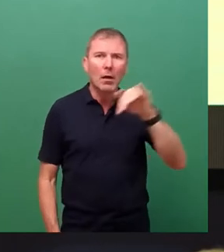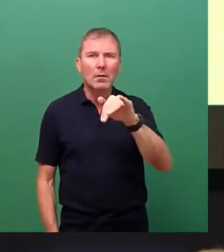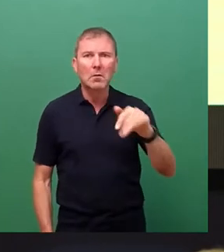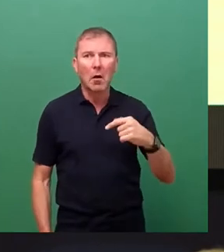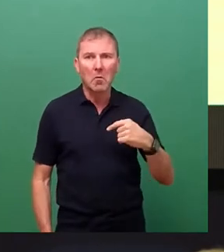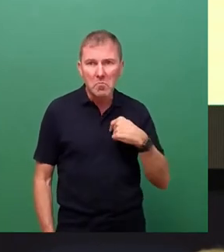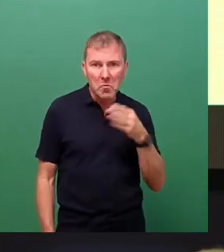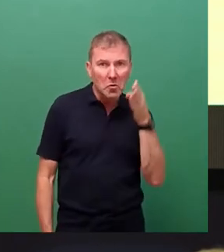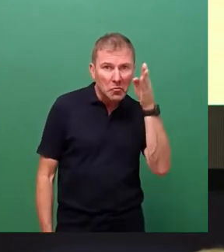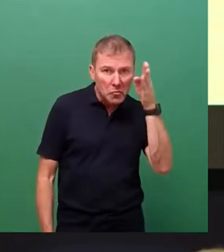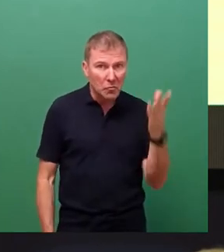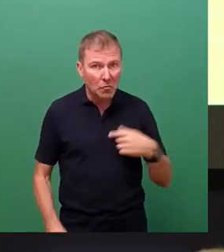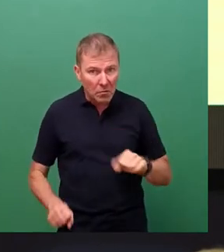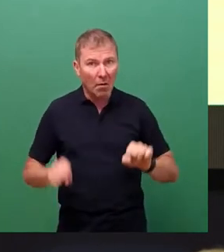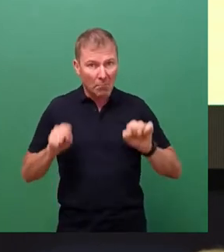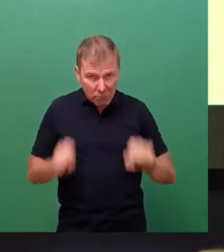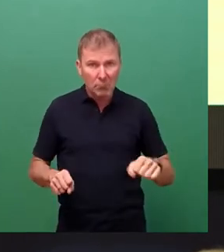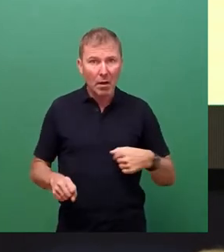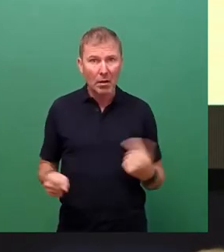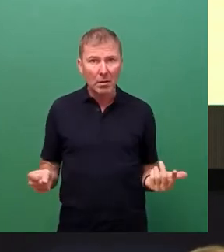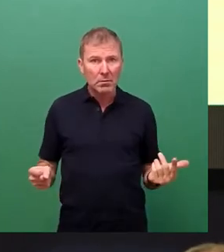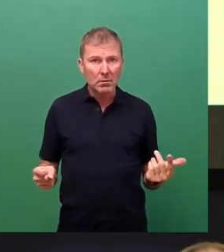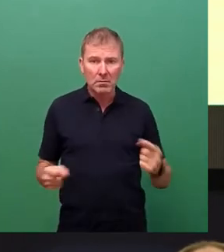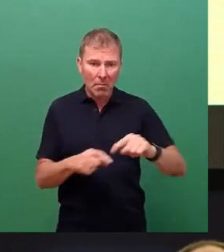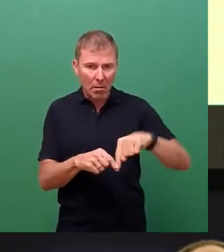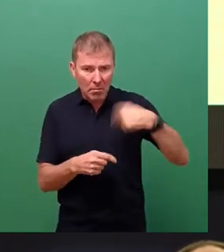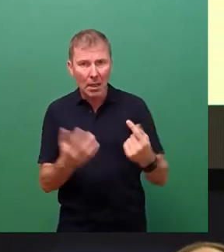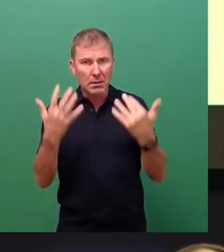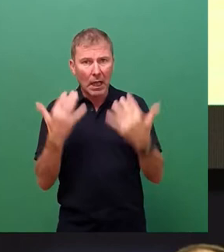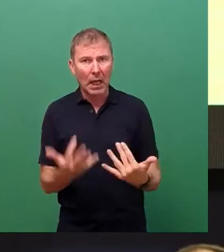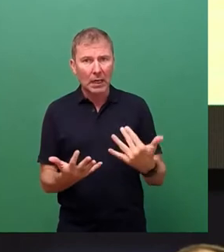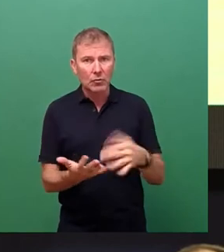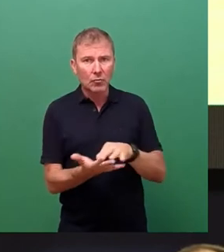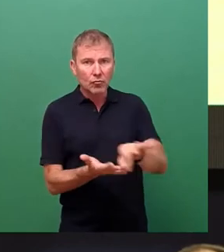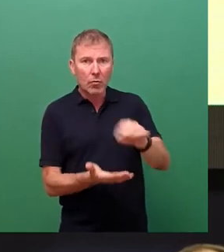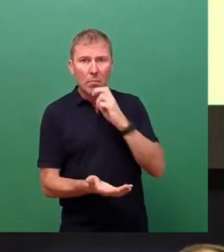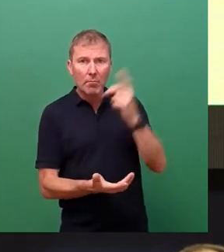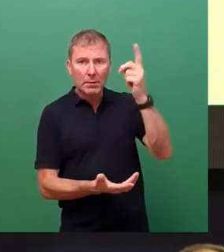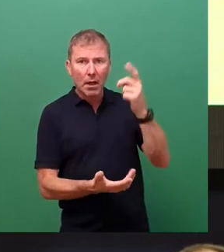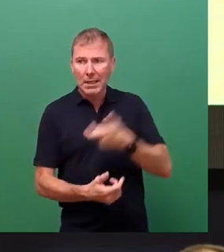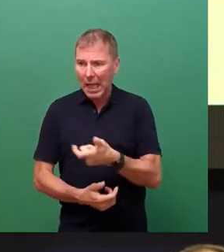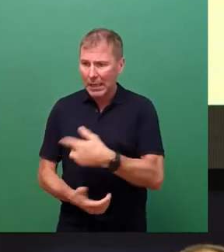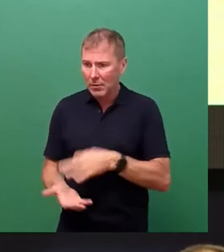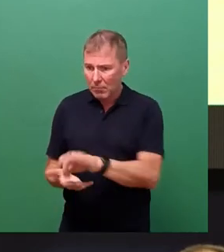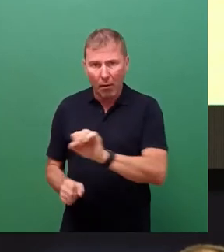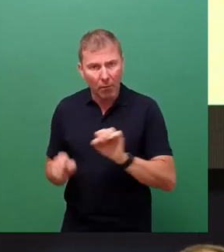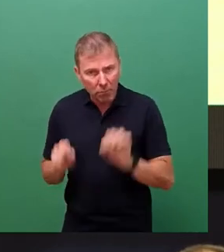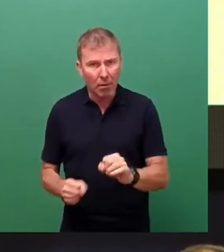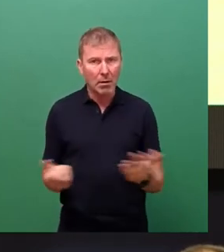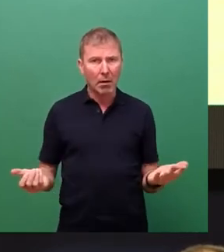überhaupt noch in der Lage sein werden, die nächste Rechnung für Strom und Heizung zu bezahlen.